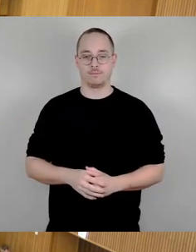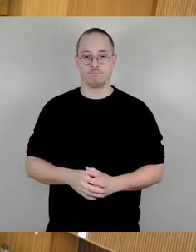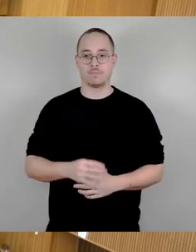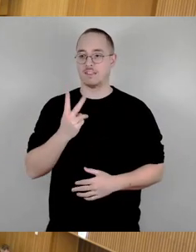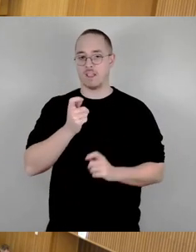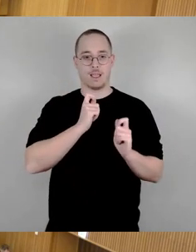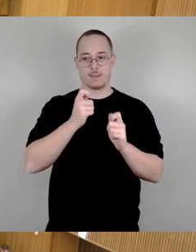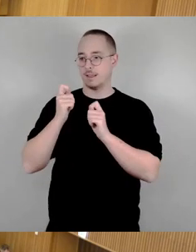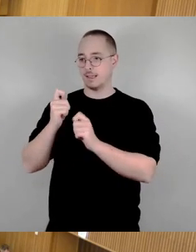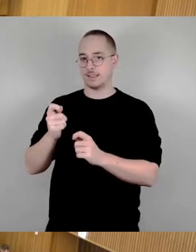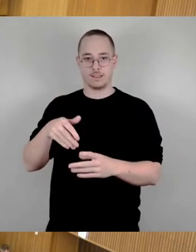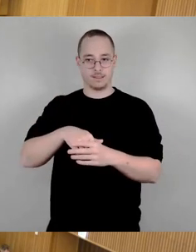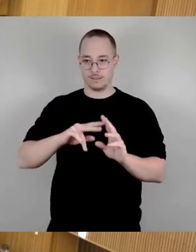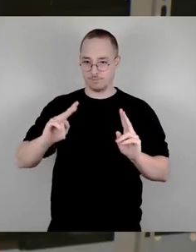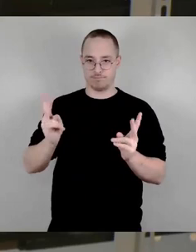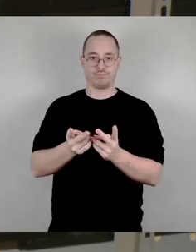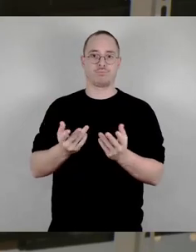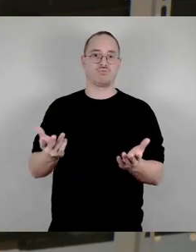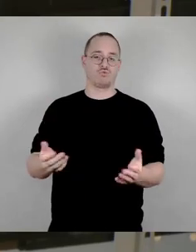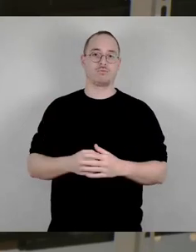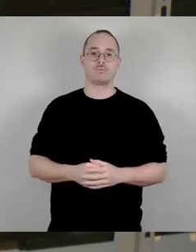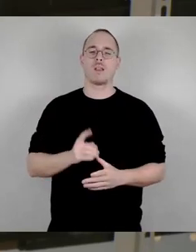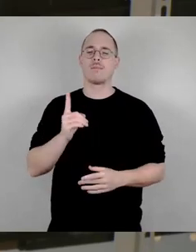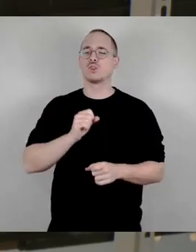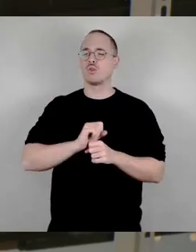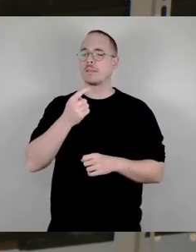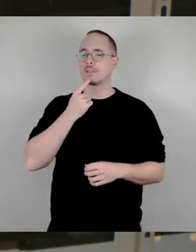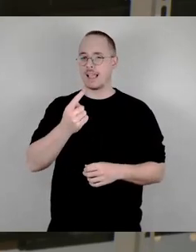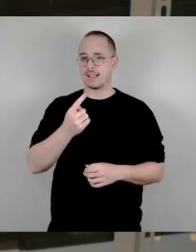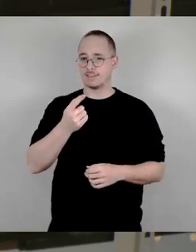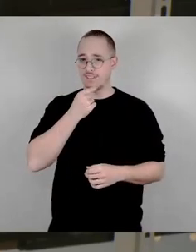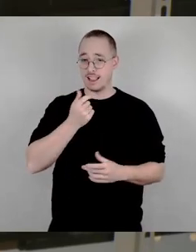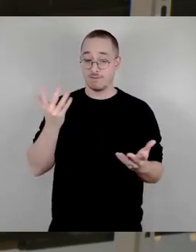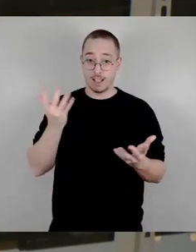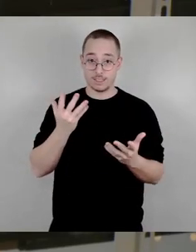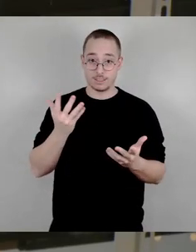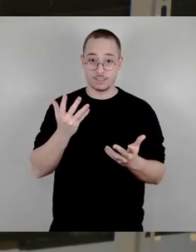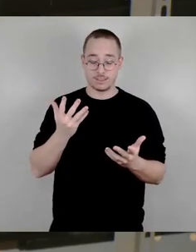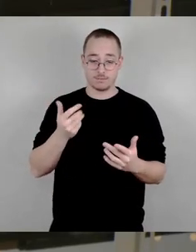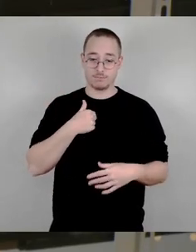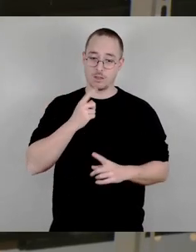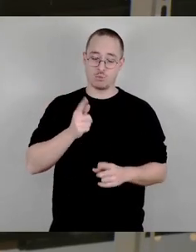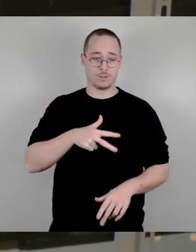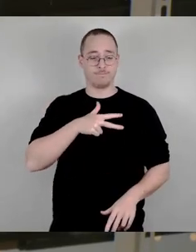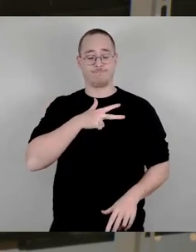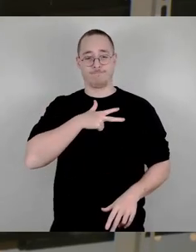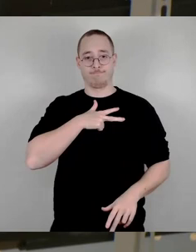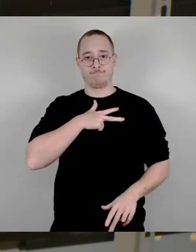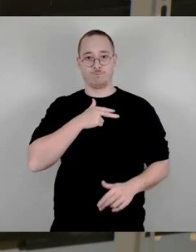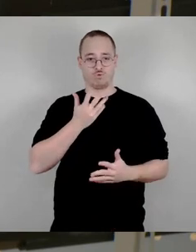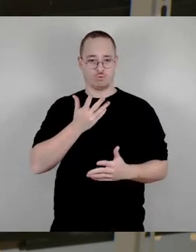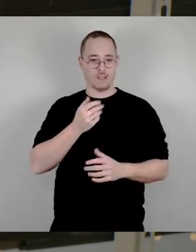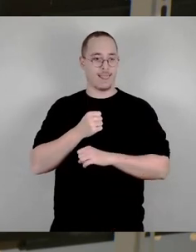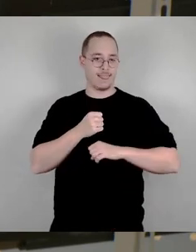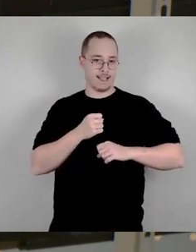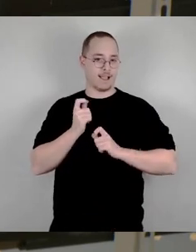sagen, der Ton macht die Musik. Und ich bin ganz offen, mich hat beim Antrag der Linken, nee, beim